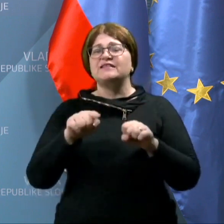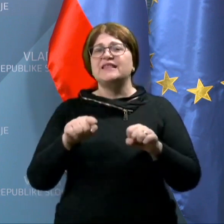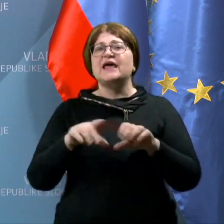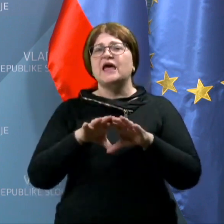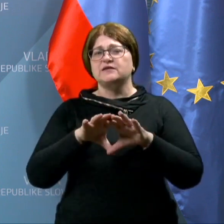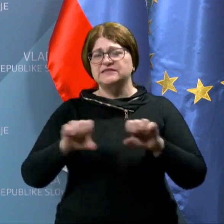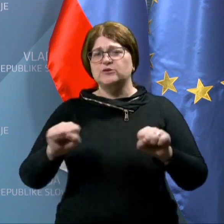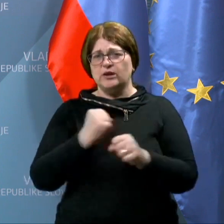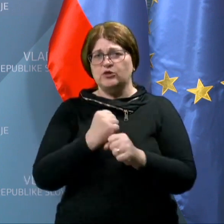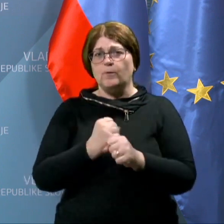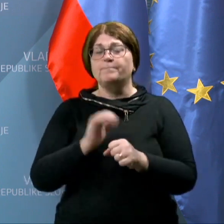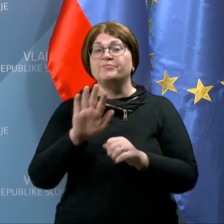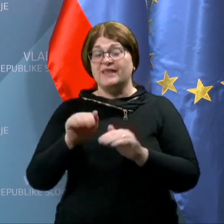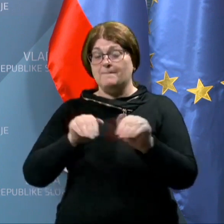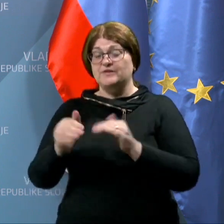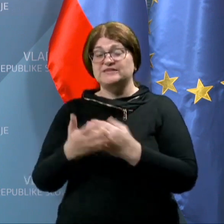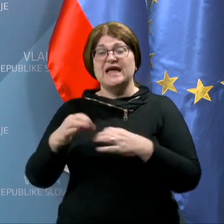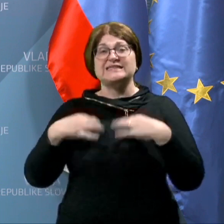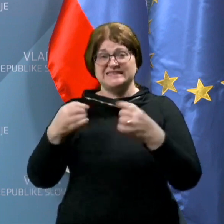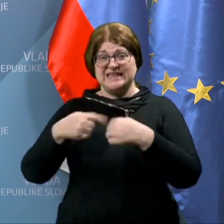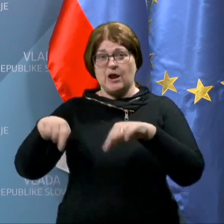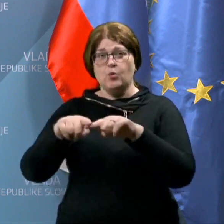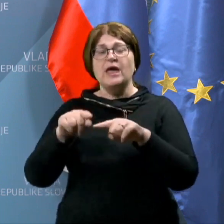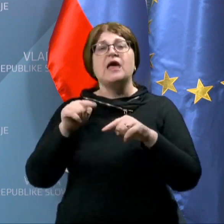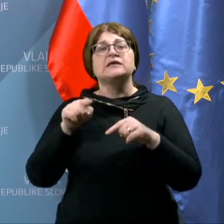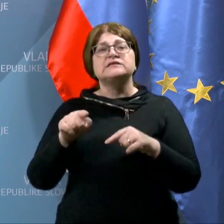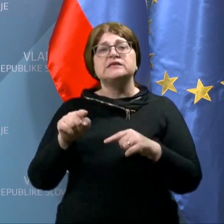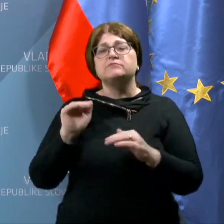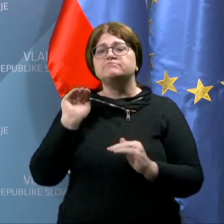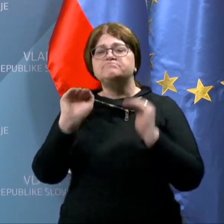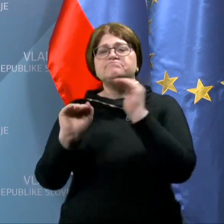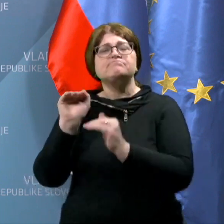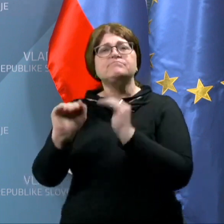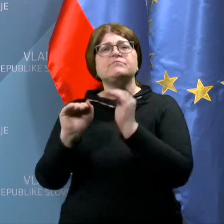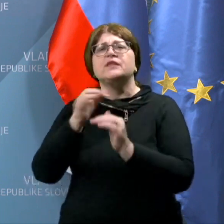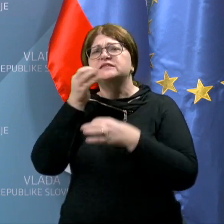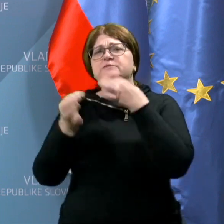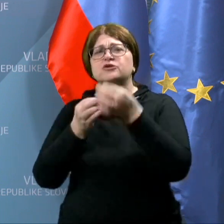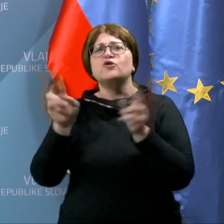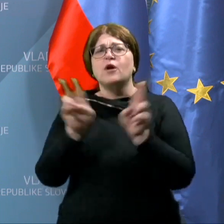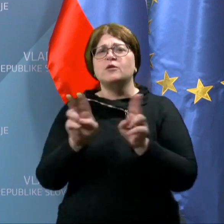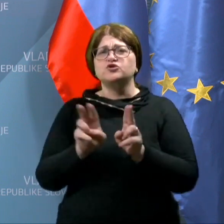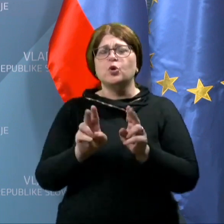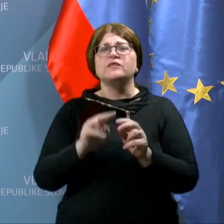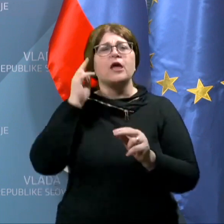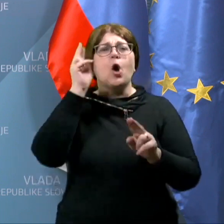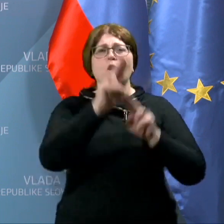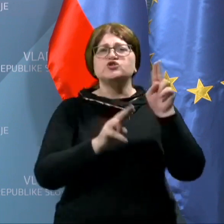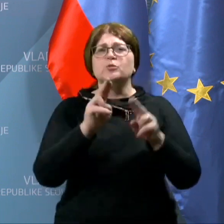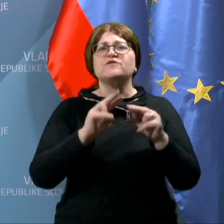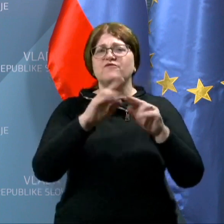Na Ministrstvo za zdravje se prav tako obračajo svojci oskrbovancev v domovih za